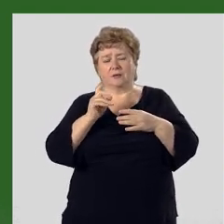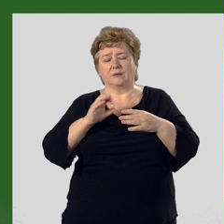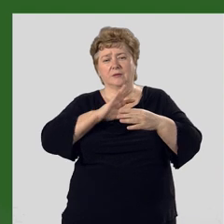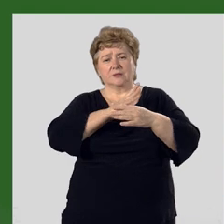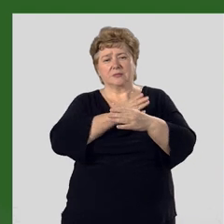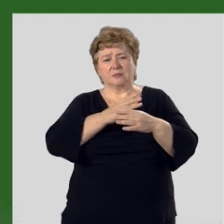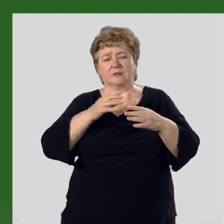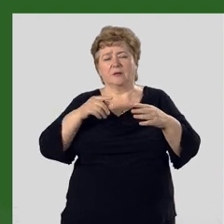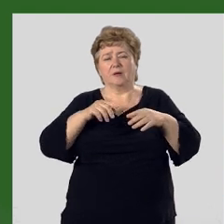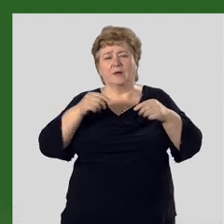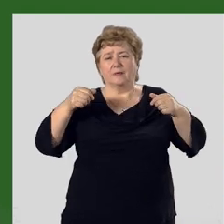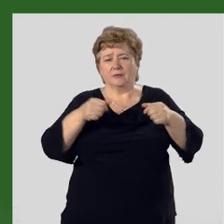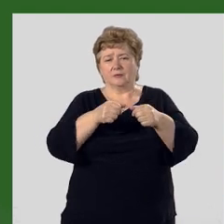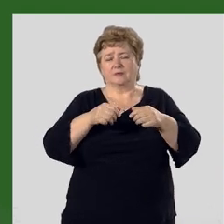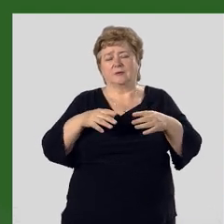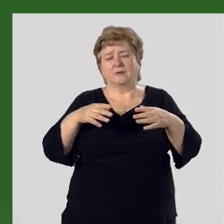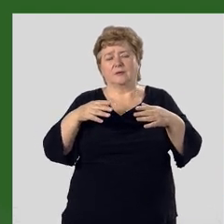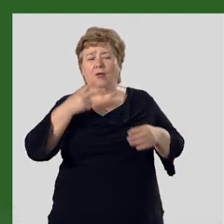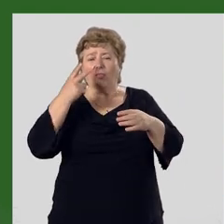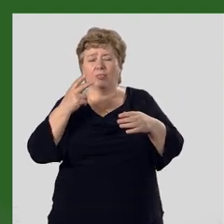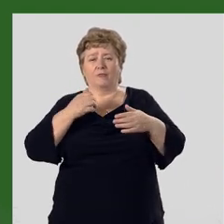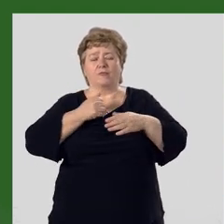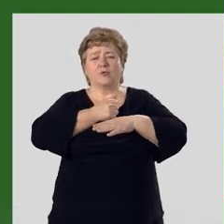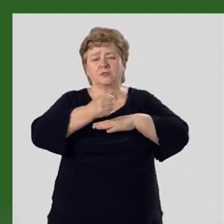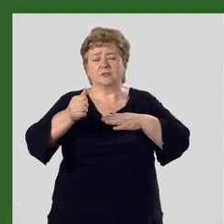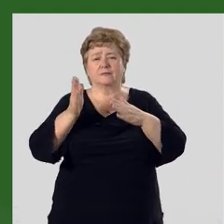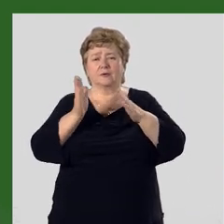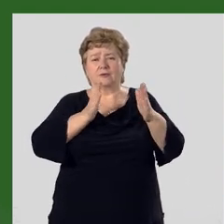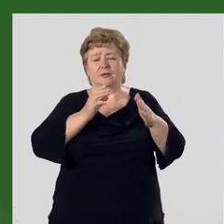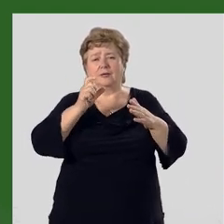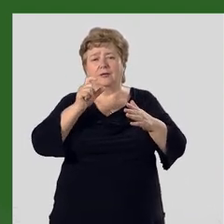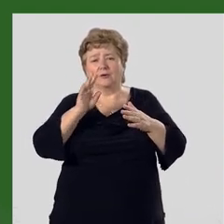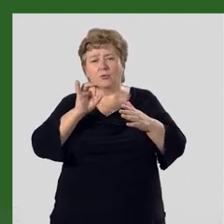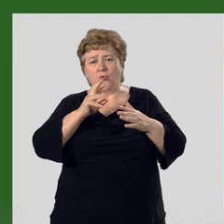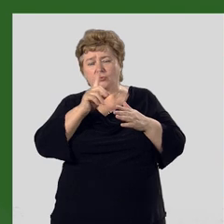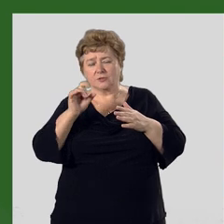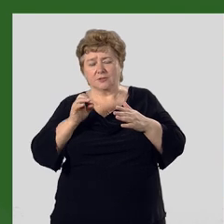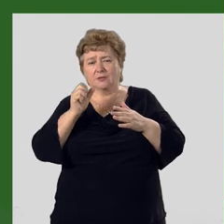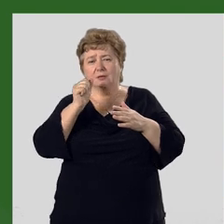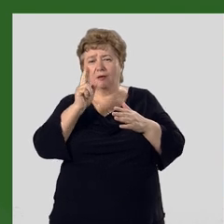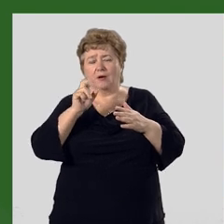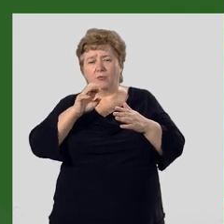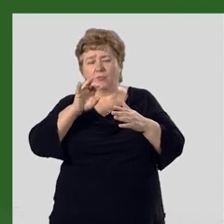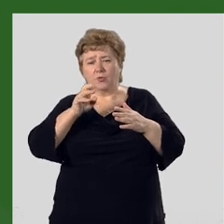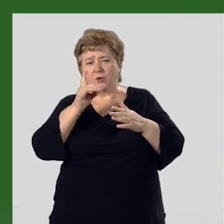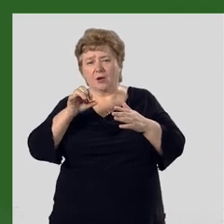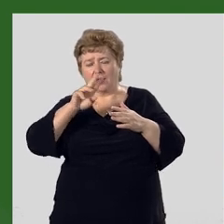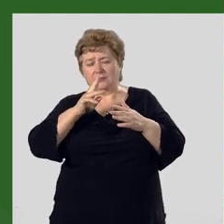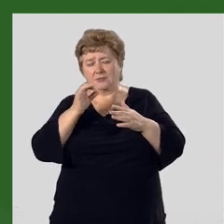Воздействие проявляется двух основных процессах – эрозии и аккумуляции.